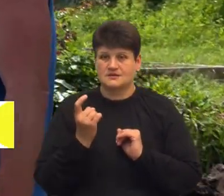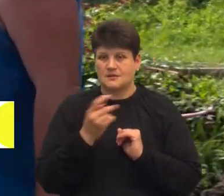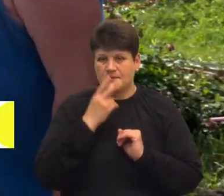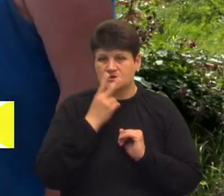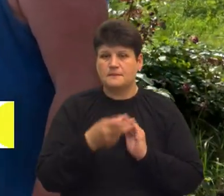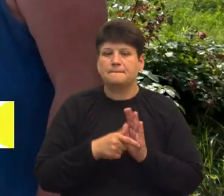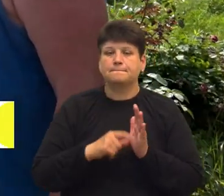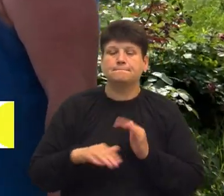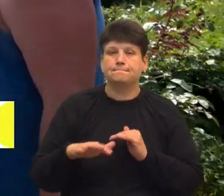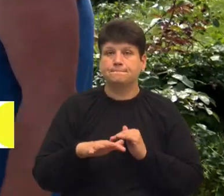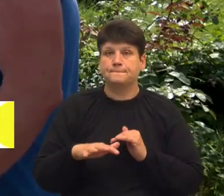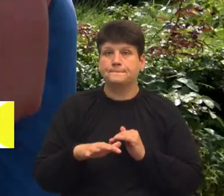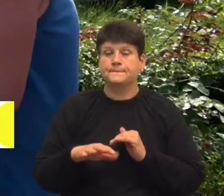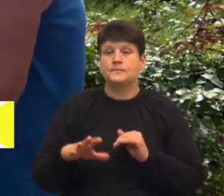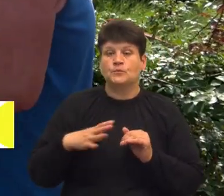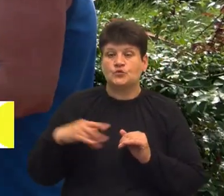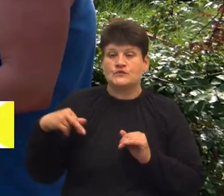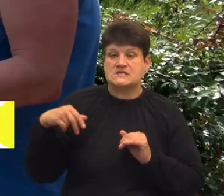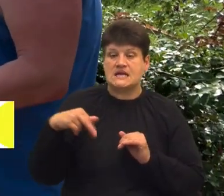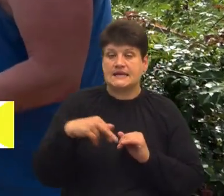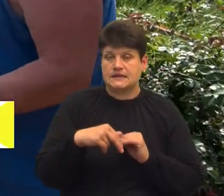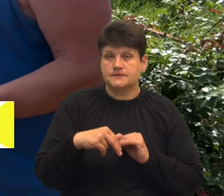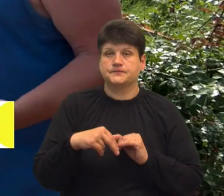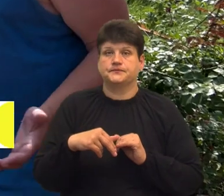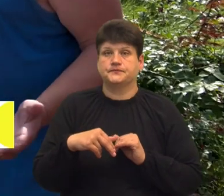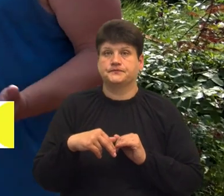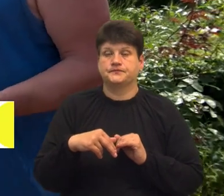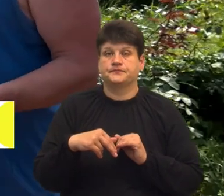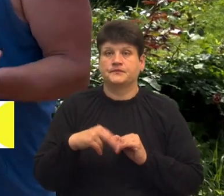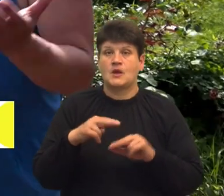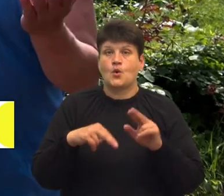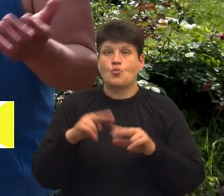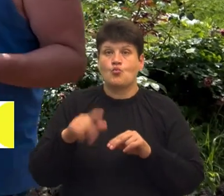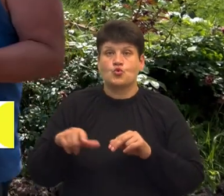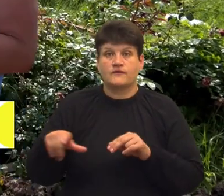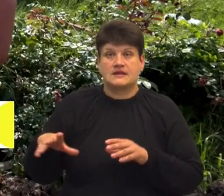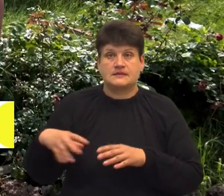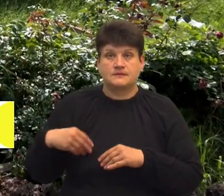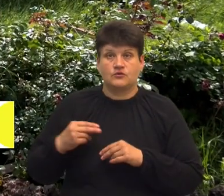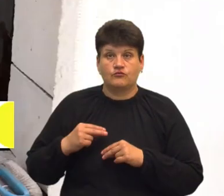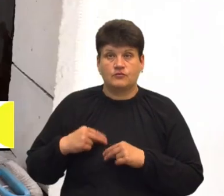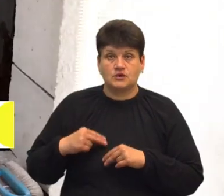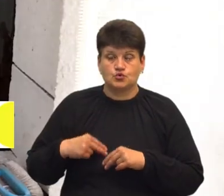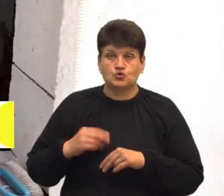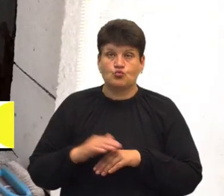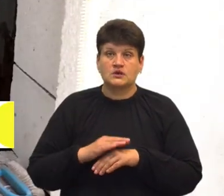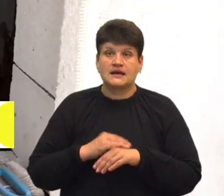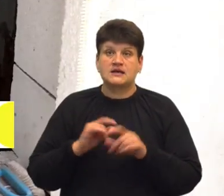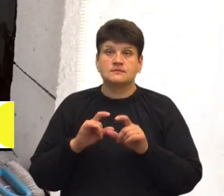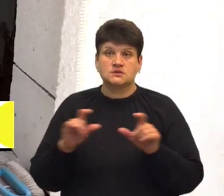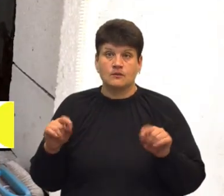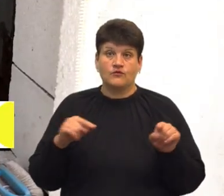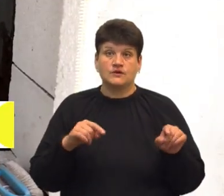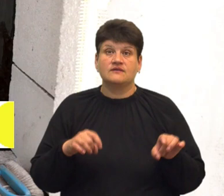приміщення. Тут був захід. І будівельники, які співпрацюють з гуманітарним штабом, вони